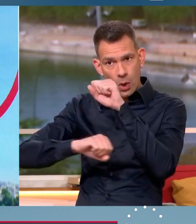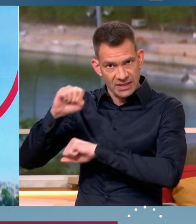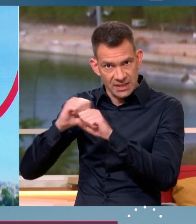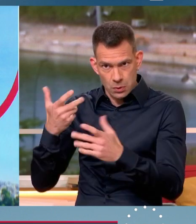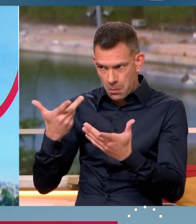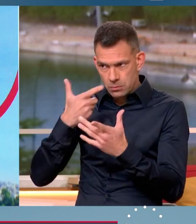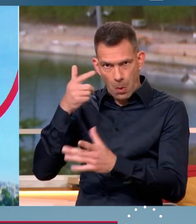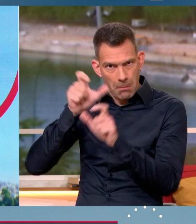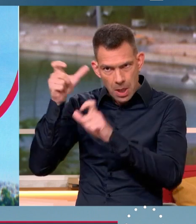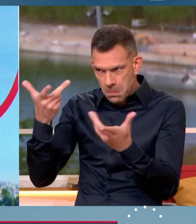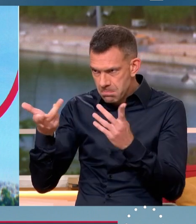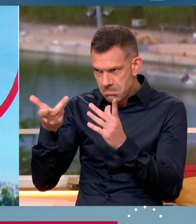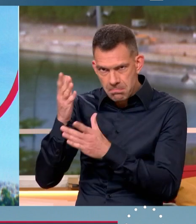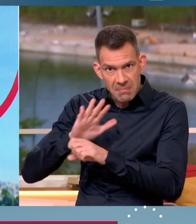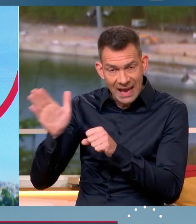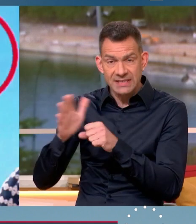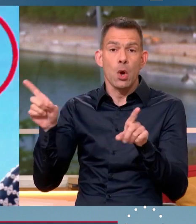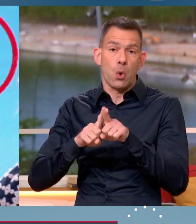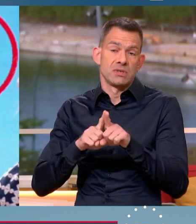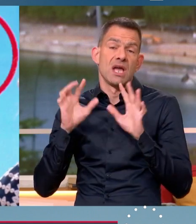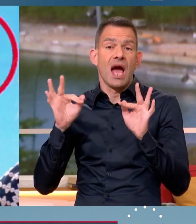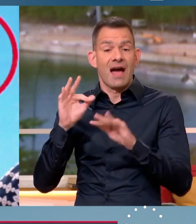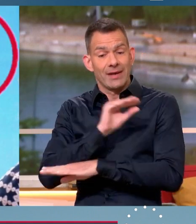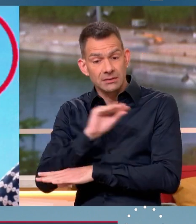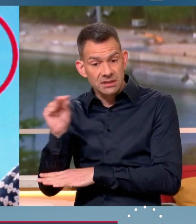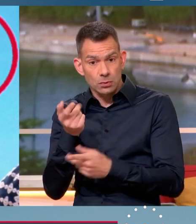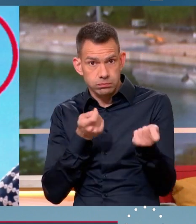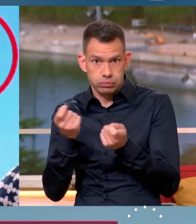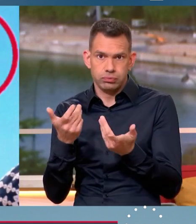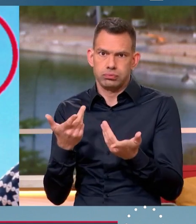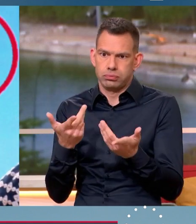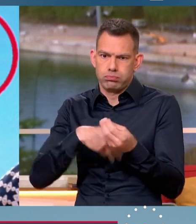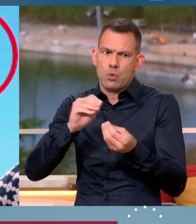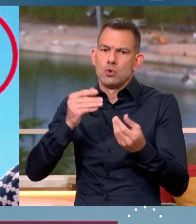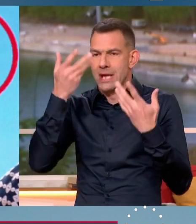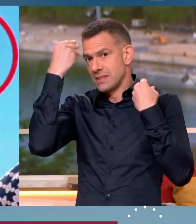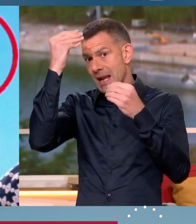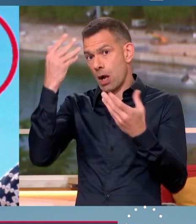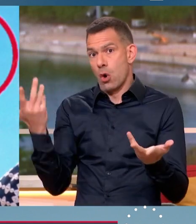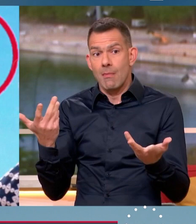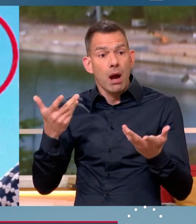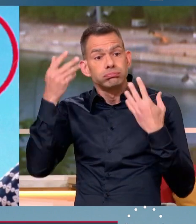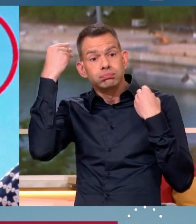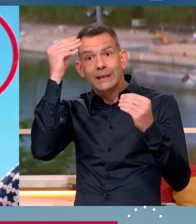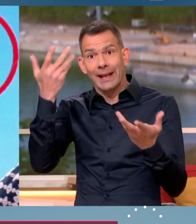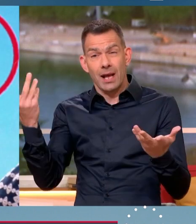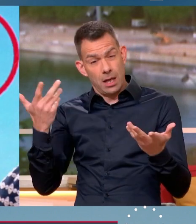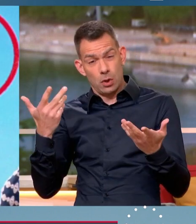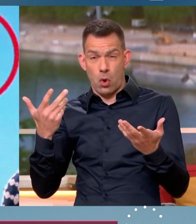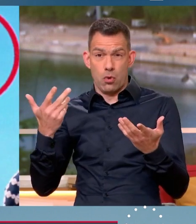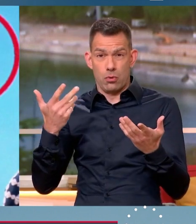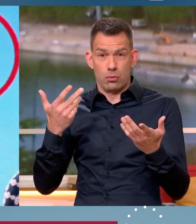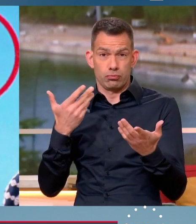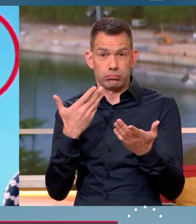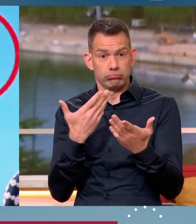y a un problème de maintien de l'ordre. Et puis il y un problème de délinquance. Et là la réponse face à ces délinquants, elle ne doit pas